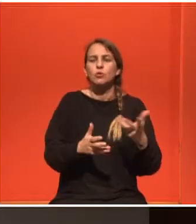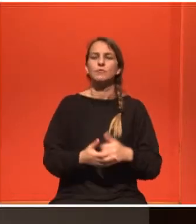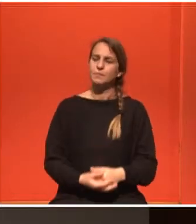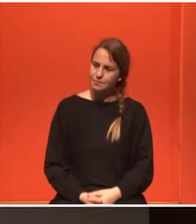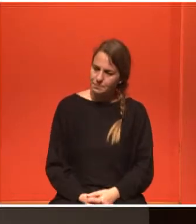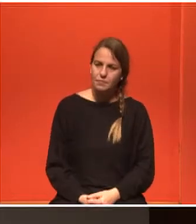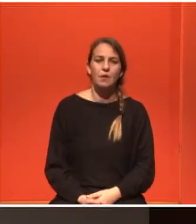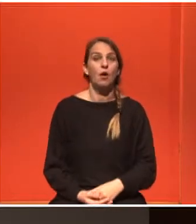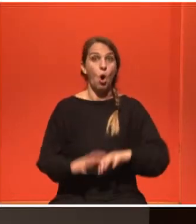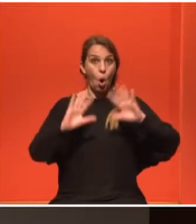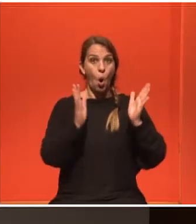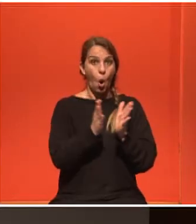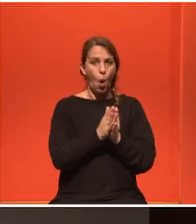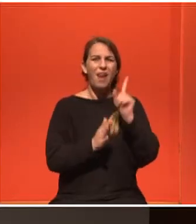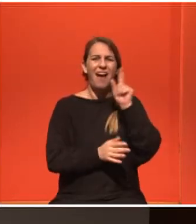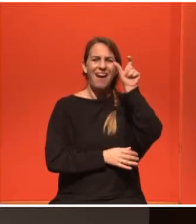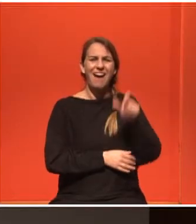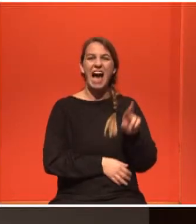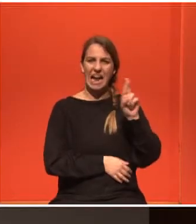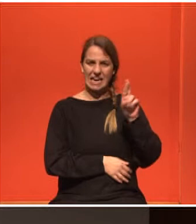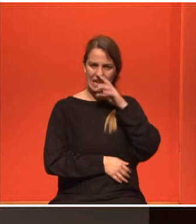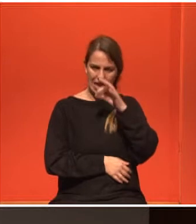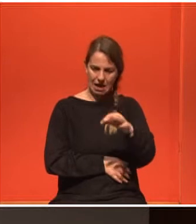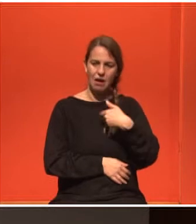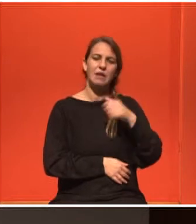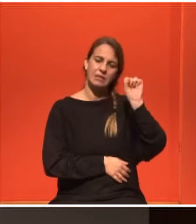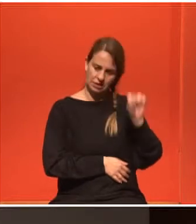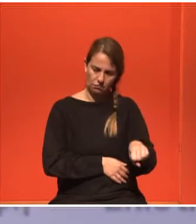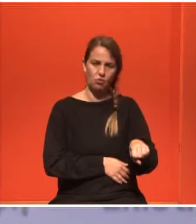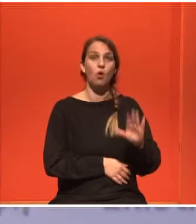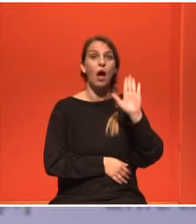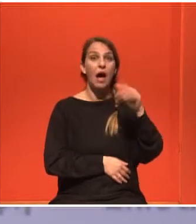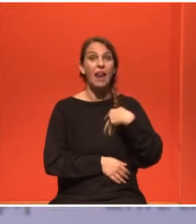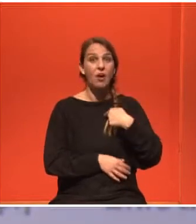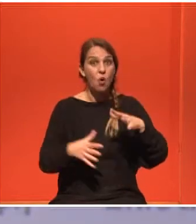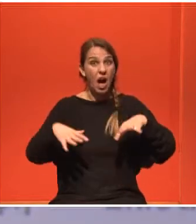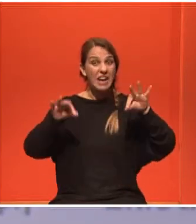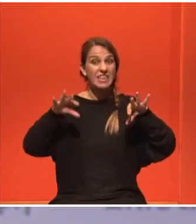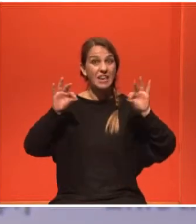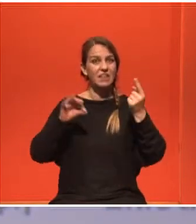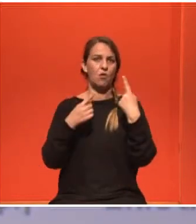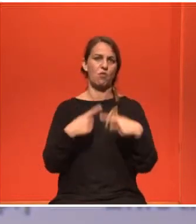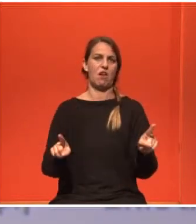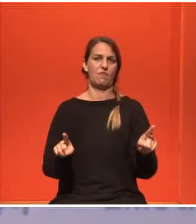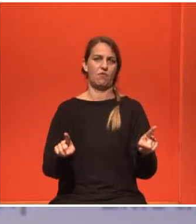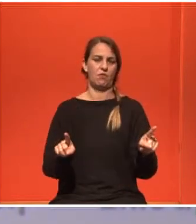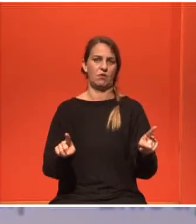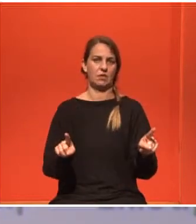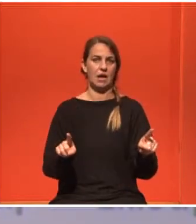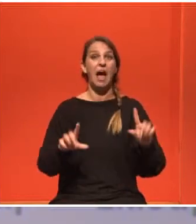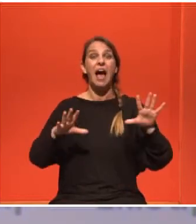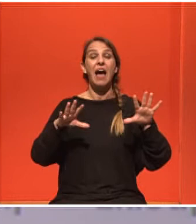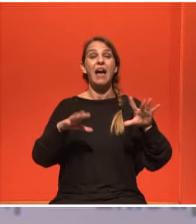πω. Εγώ συμφωνώ με όλα αυτά που είπε η Εγκίνα. Αλλά από την πρώτη στιγμή είχα λίγο διαφορετική αντιμετώπιση στο θέμα αυτό. Καταρχάς με τους